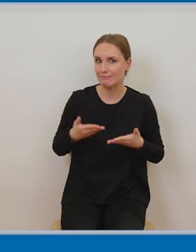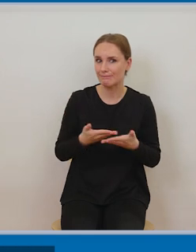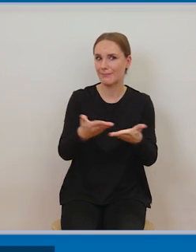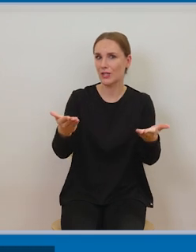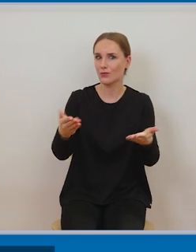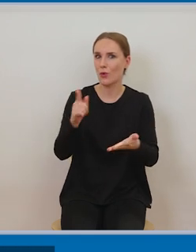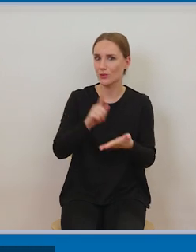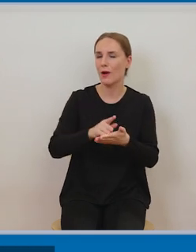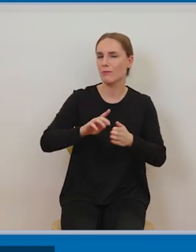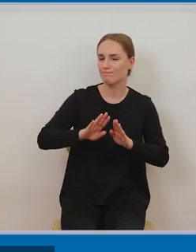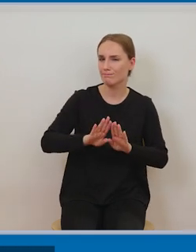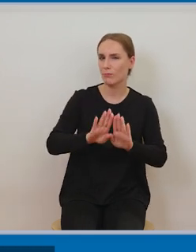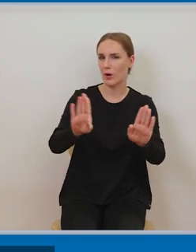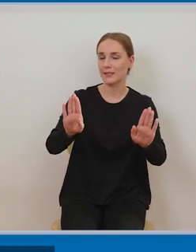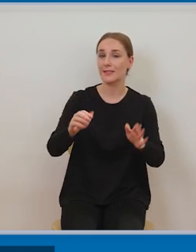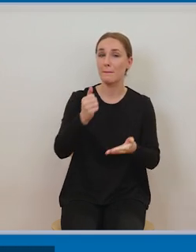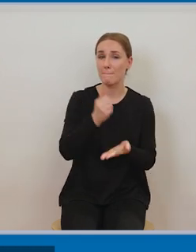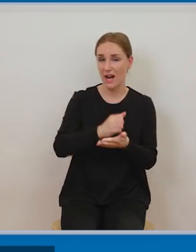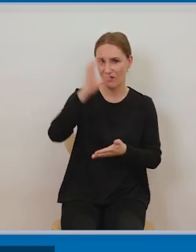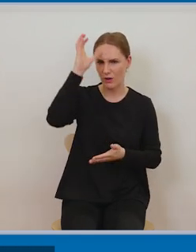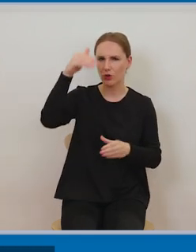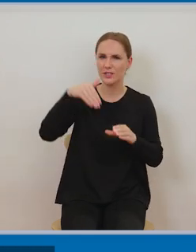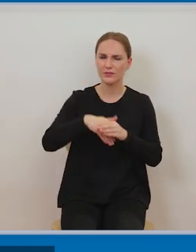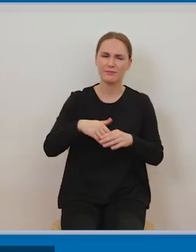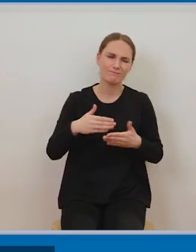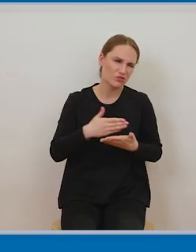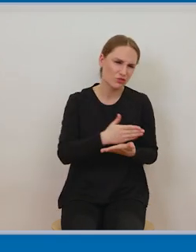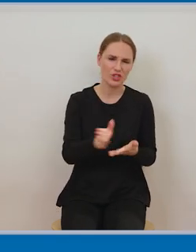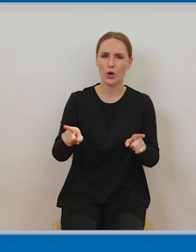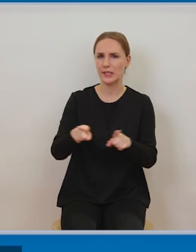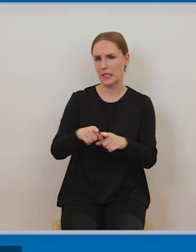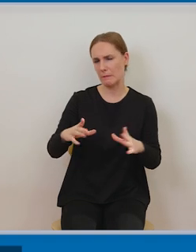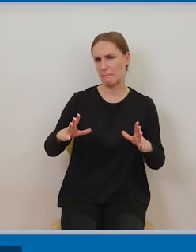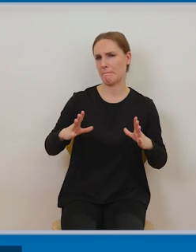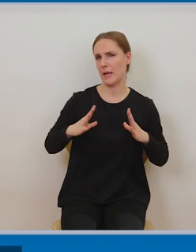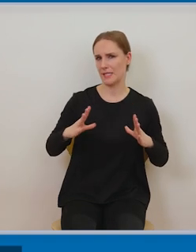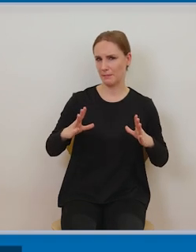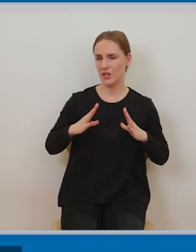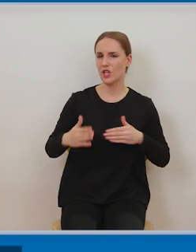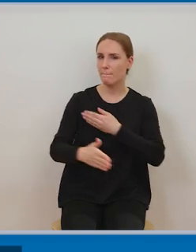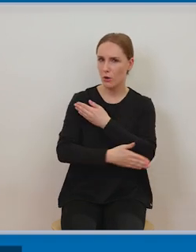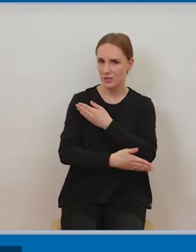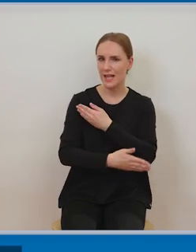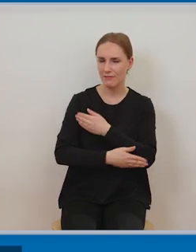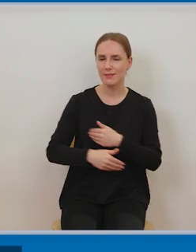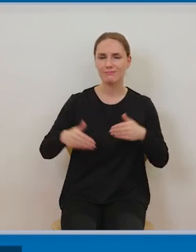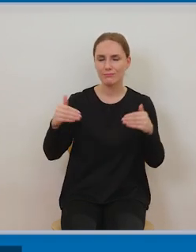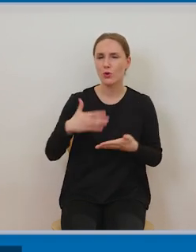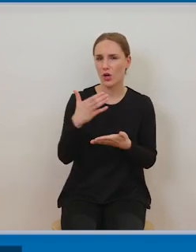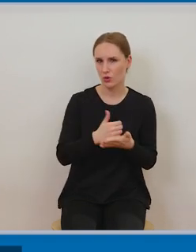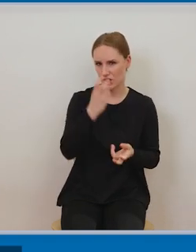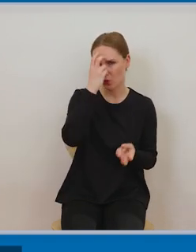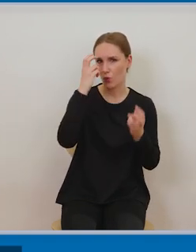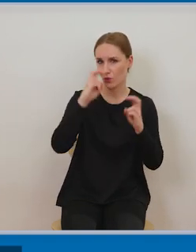utworów szczególnie tych utworów które właśnie jeszcze podlegają ochronie autorsko-prawnej na potrzeby procesów edukacyjnych i